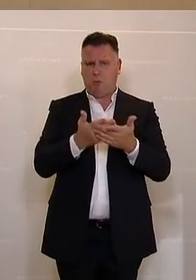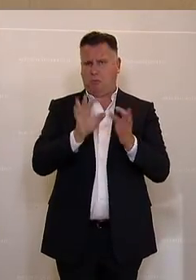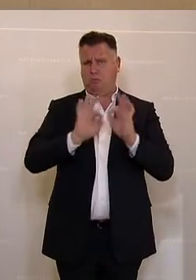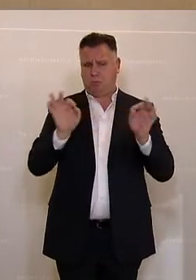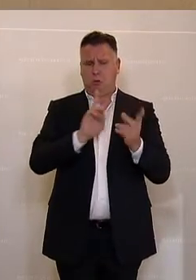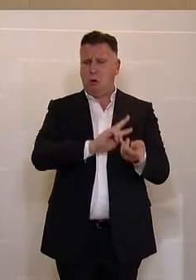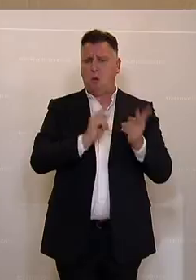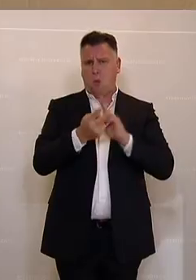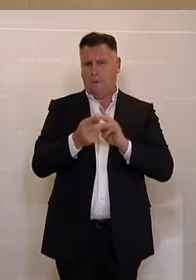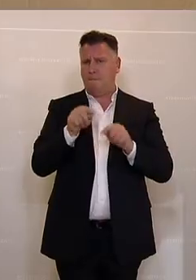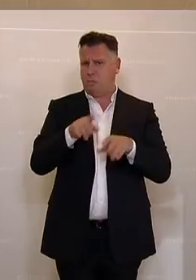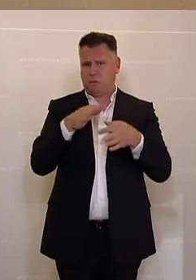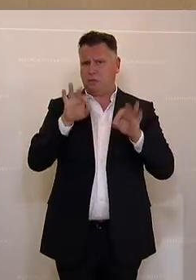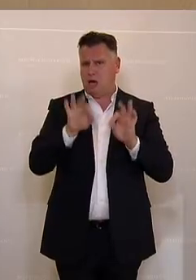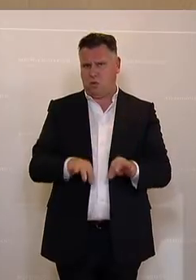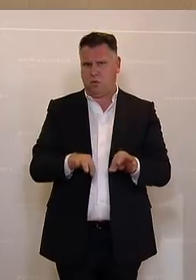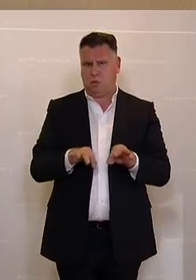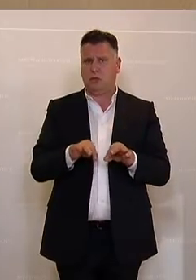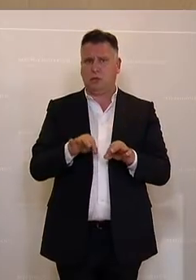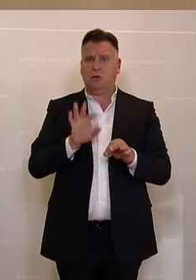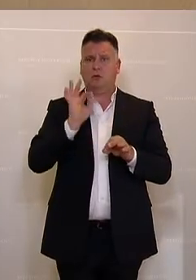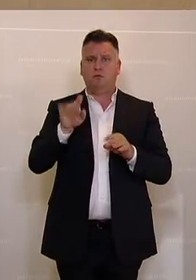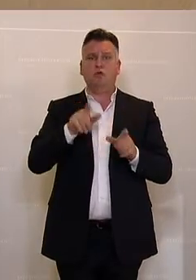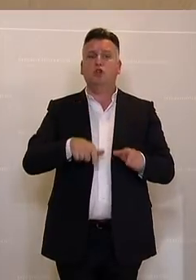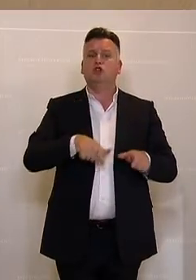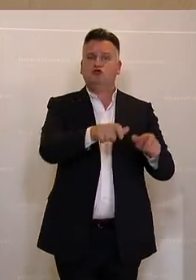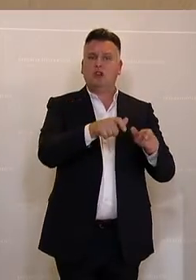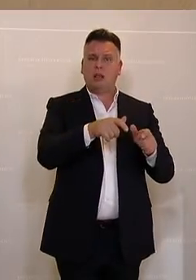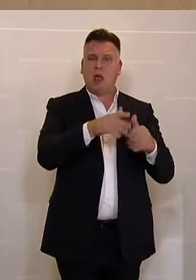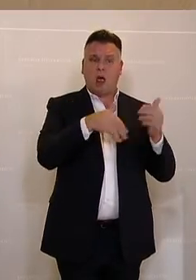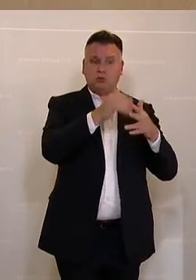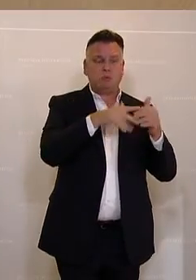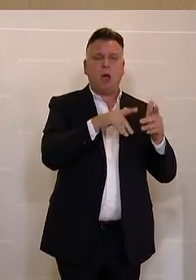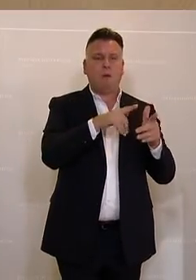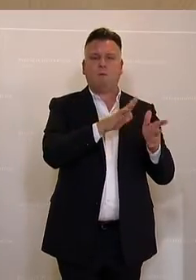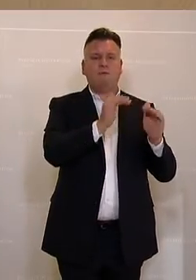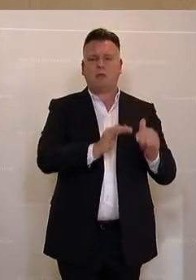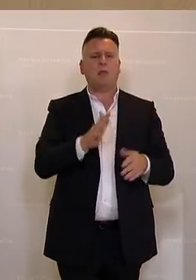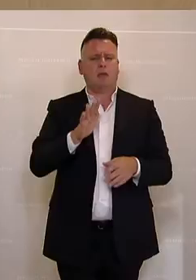Umstieg und geht natürlich nicht zulasten des Ausbaus der Schieneninfrastruktur. Und weil der